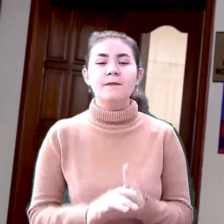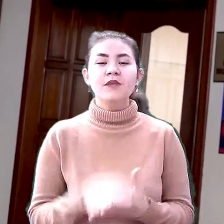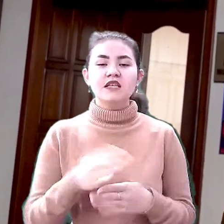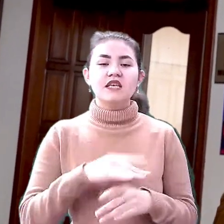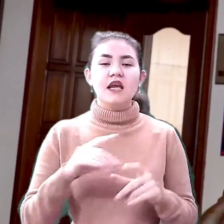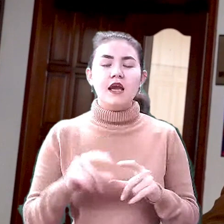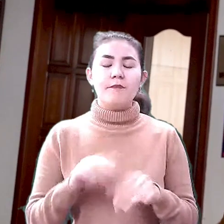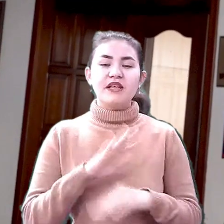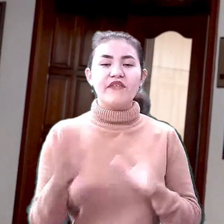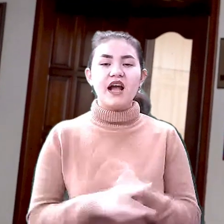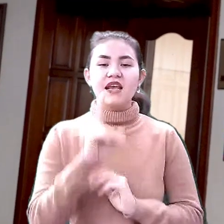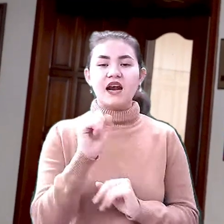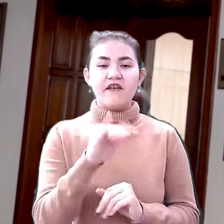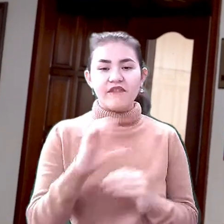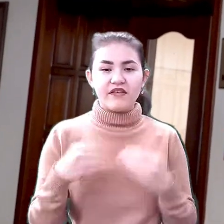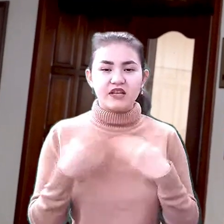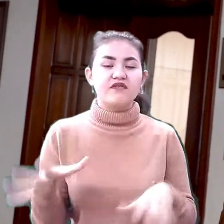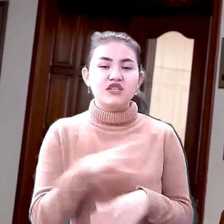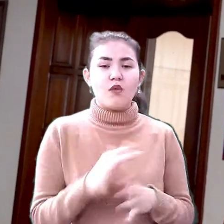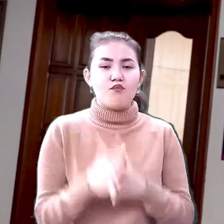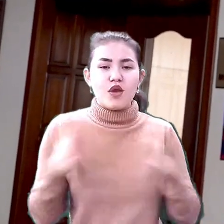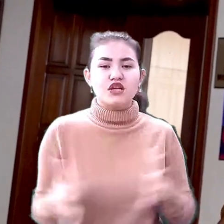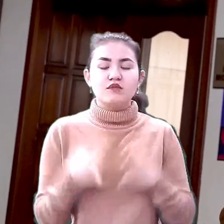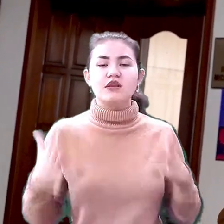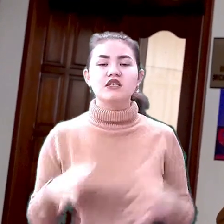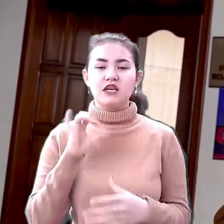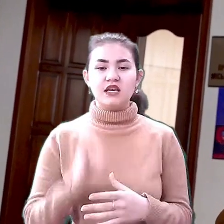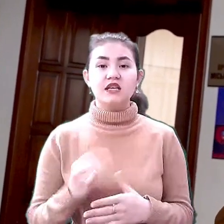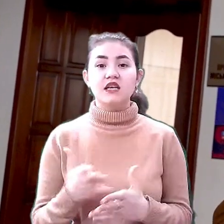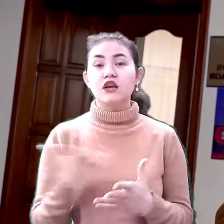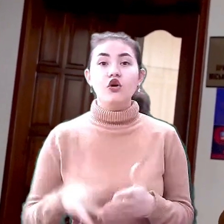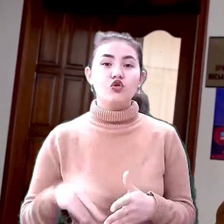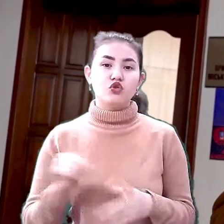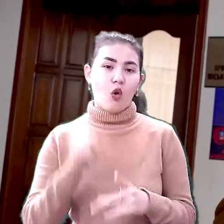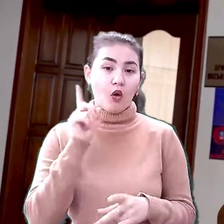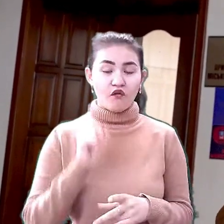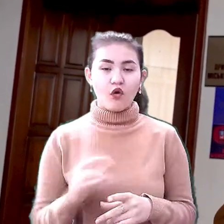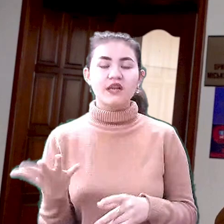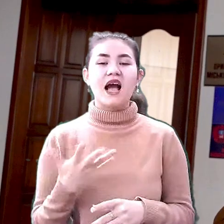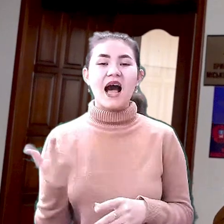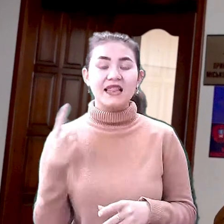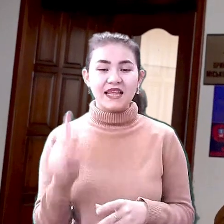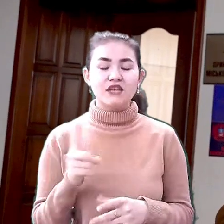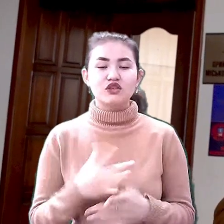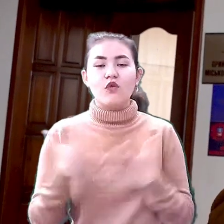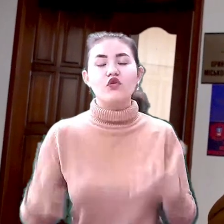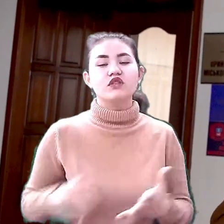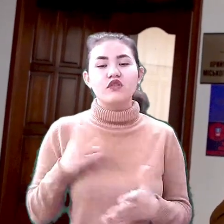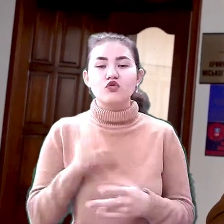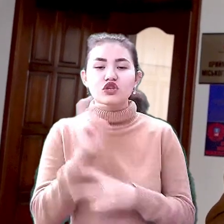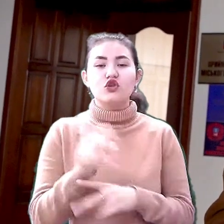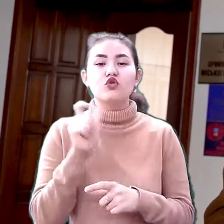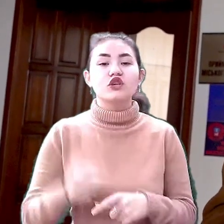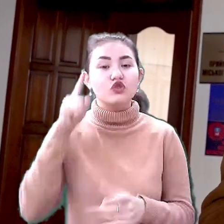відкриваються, тобто їх стає все більше і більше. Деякі з них досить комфортні. Але, знов таки, хочу звернутися до людей і зрозуміти, це